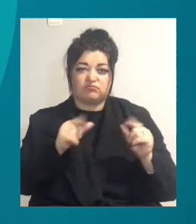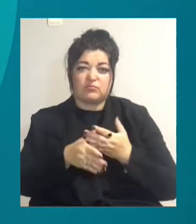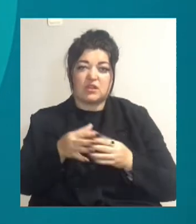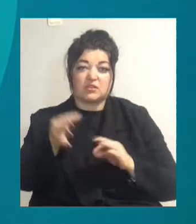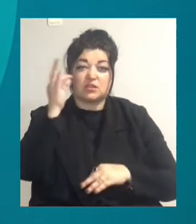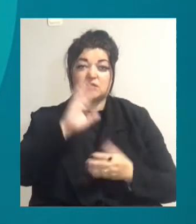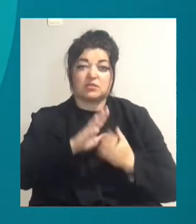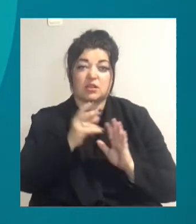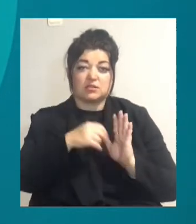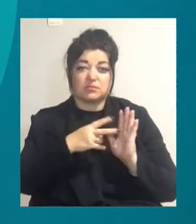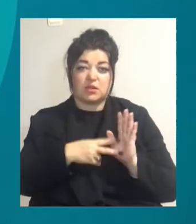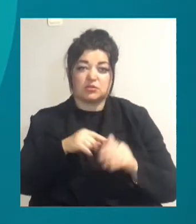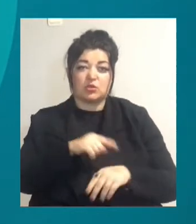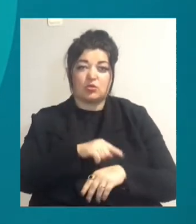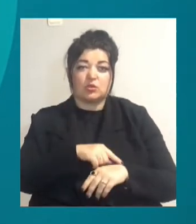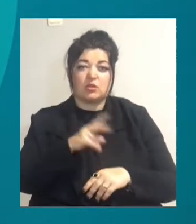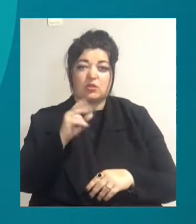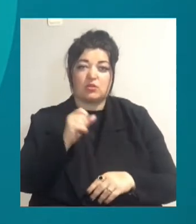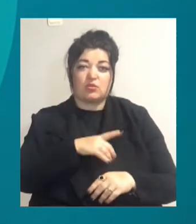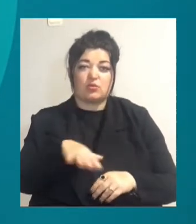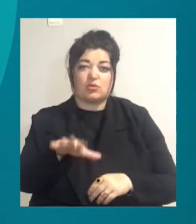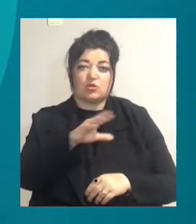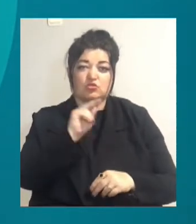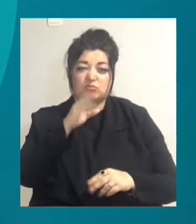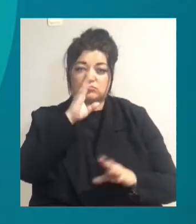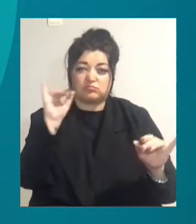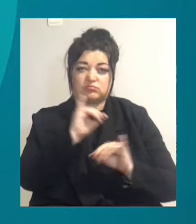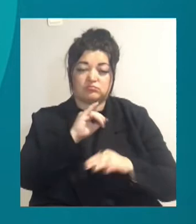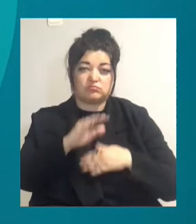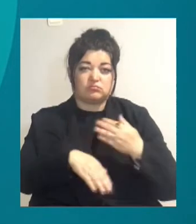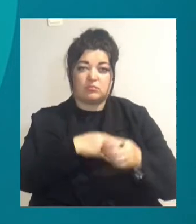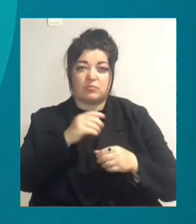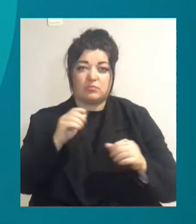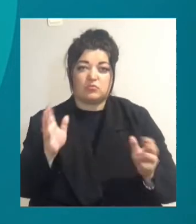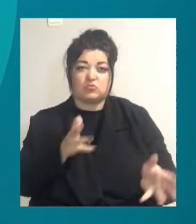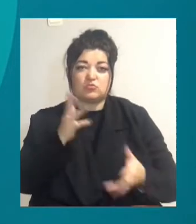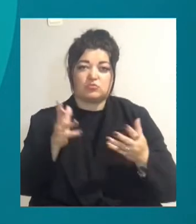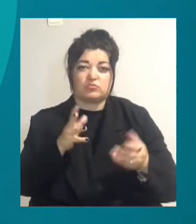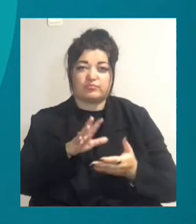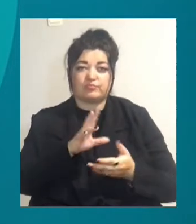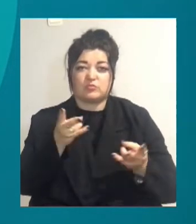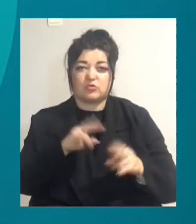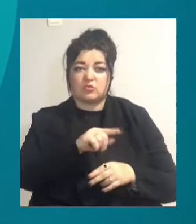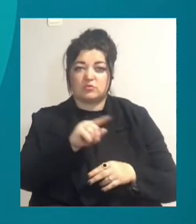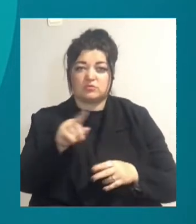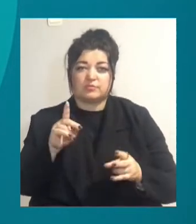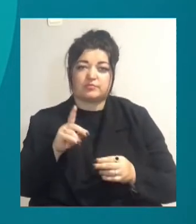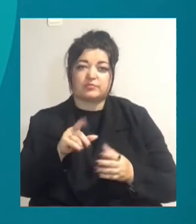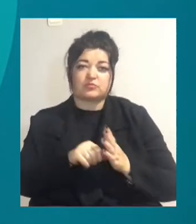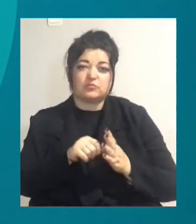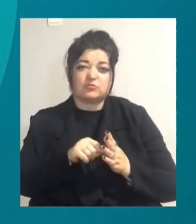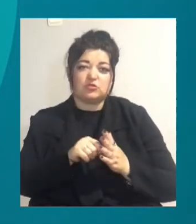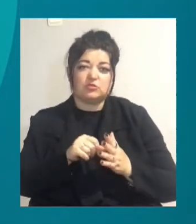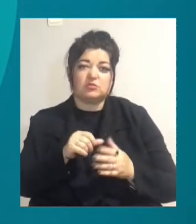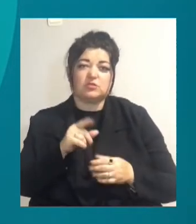-ту годину на Одесьчині без світла через вчорашню негоду залишається 46 населених пунктів, з них частково 6. Такі дані повідомив прес